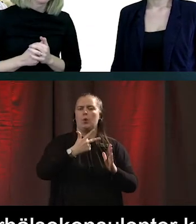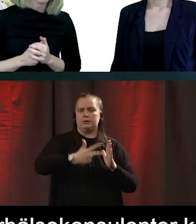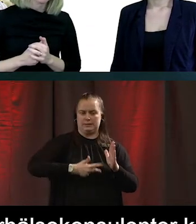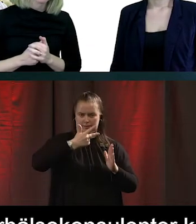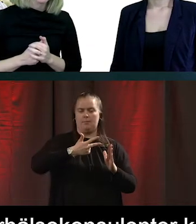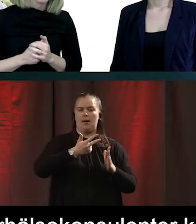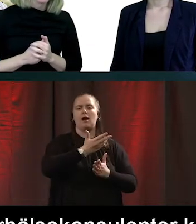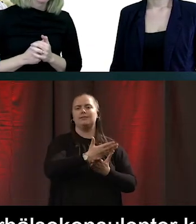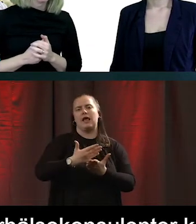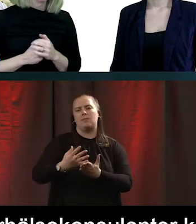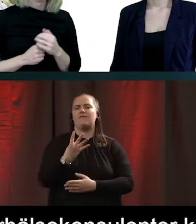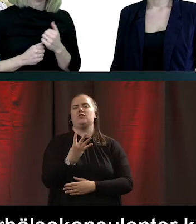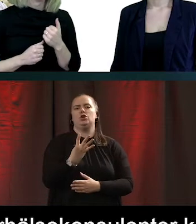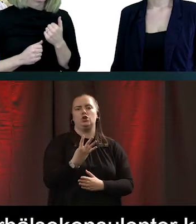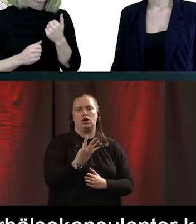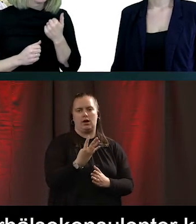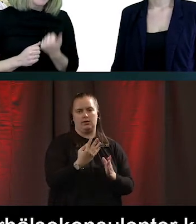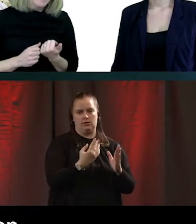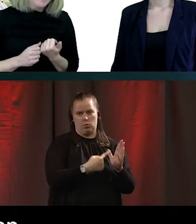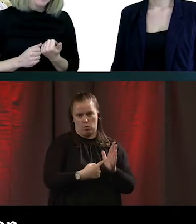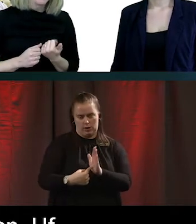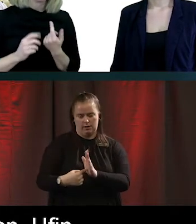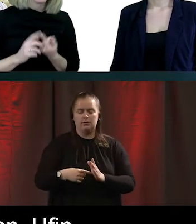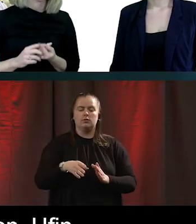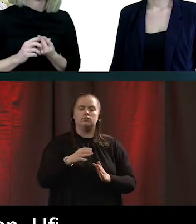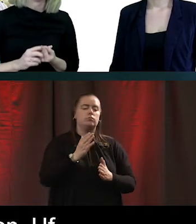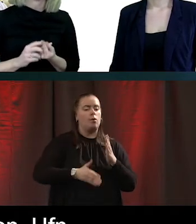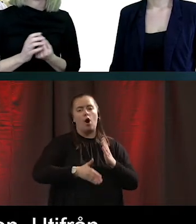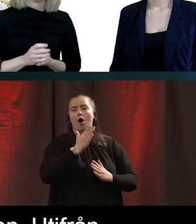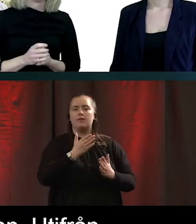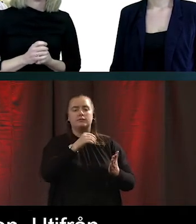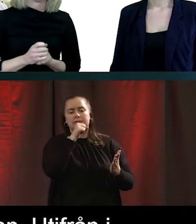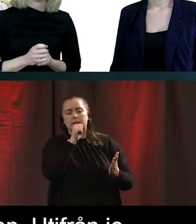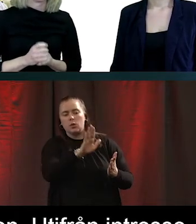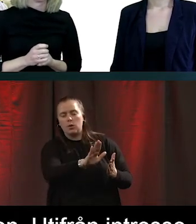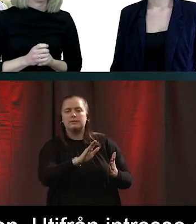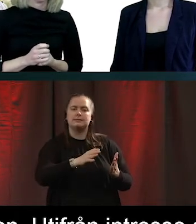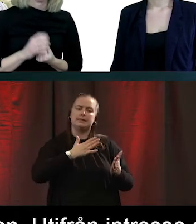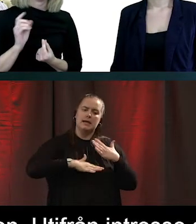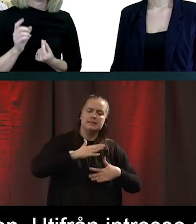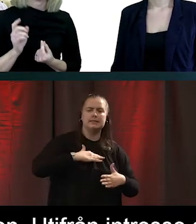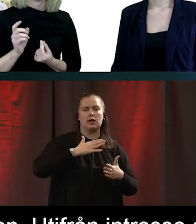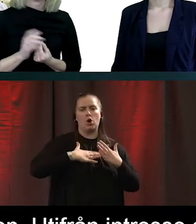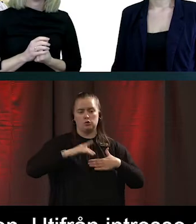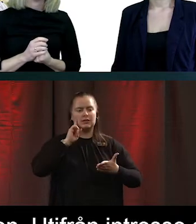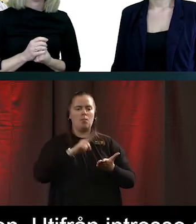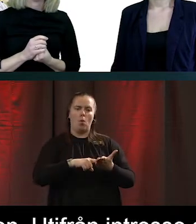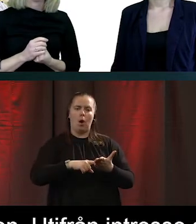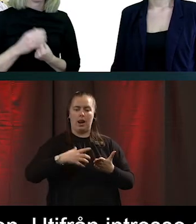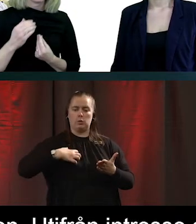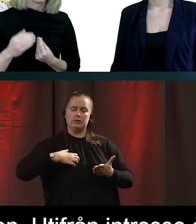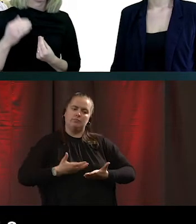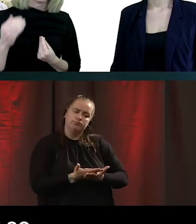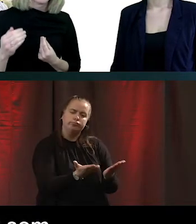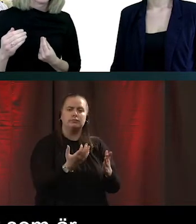tillfällen. Där man utifrån seniorens intresse och önskemål ger digital stöd. Och det är också det som är viktigt. Det är